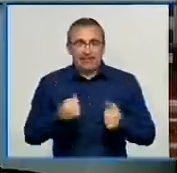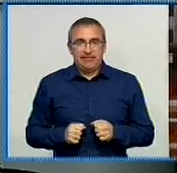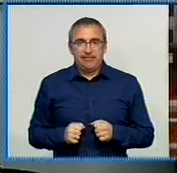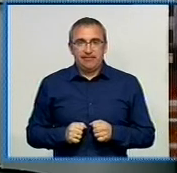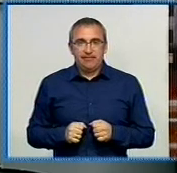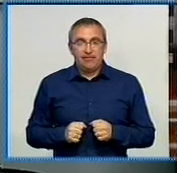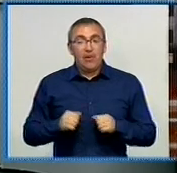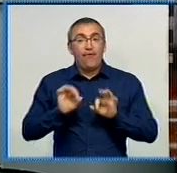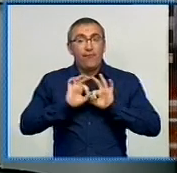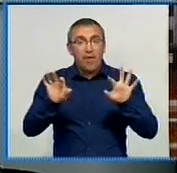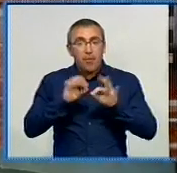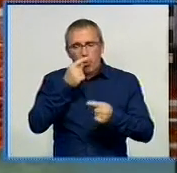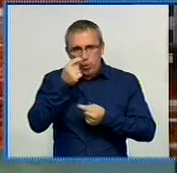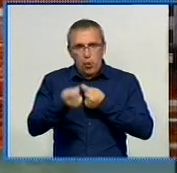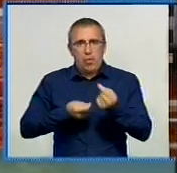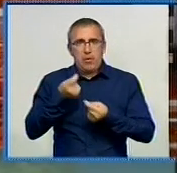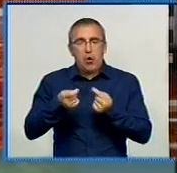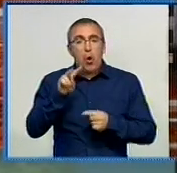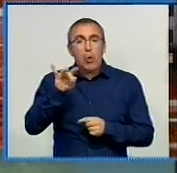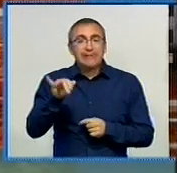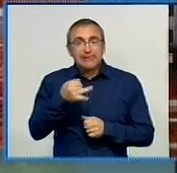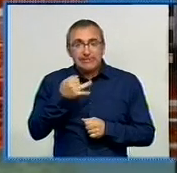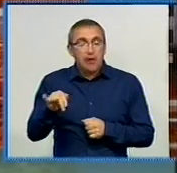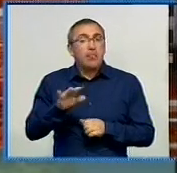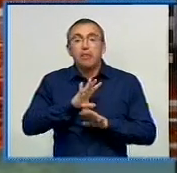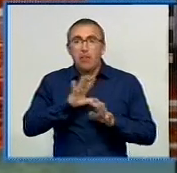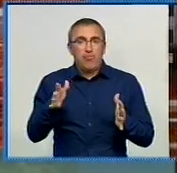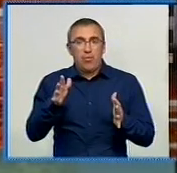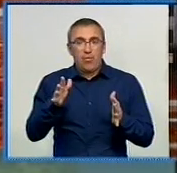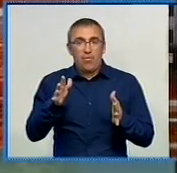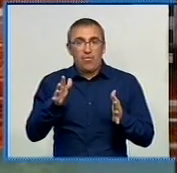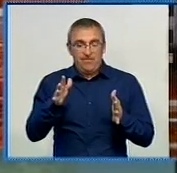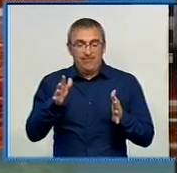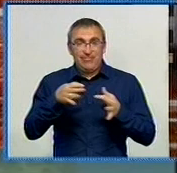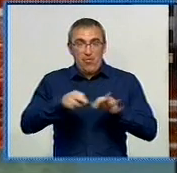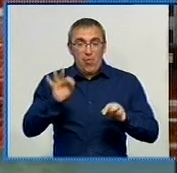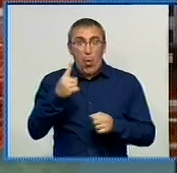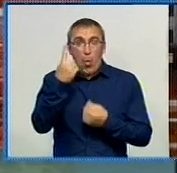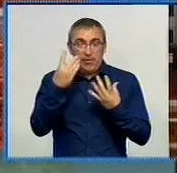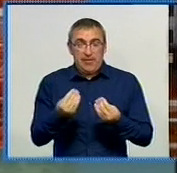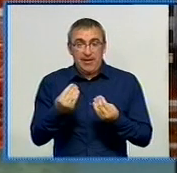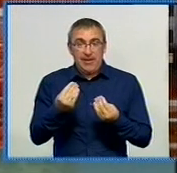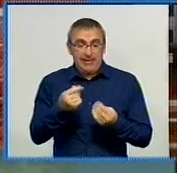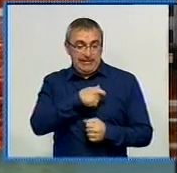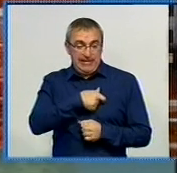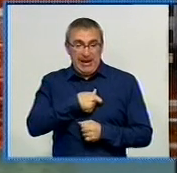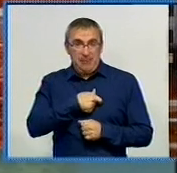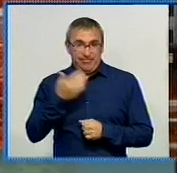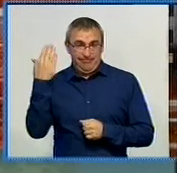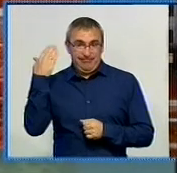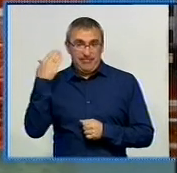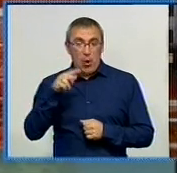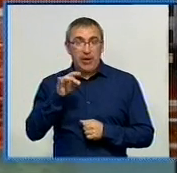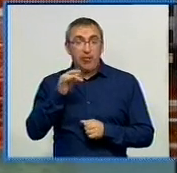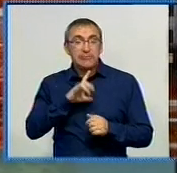У випуску докладніше. Лозинський не побув на свободі і доби. Екс-депутата Віктора Лозинського, якого було засуджено за